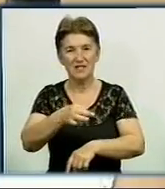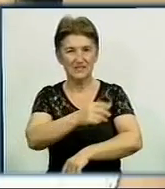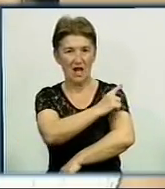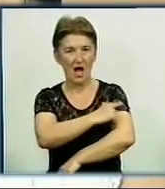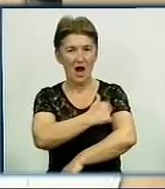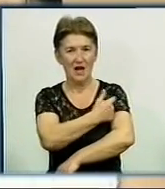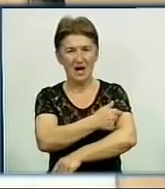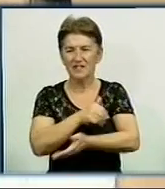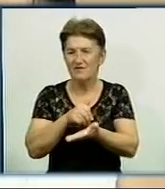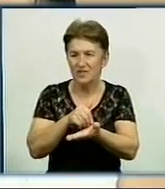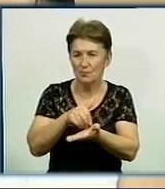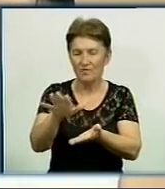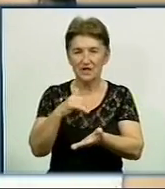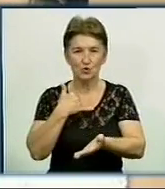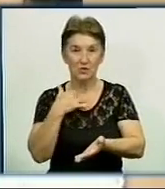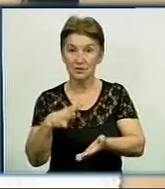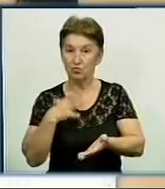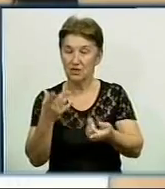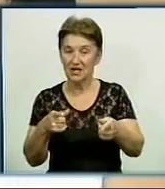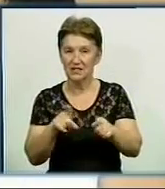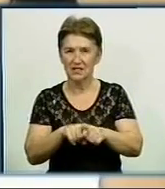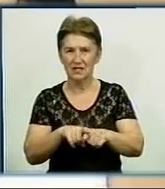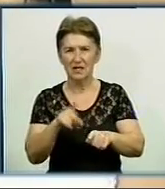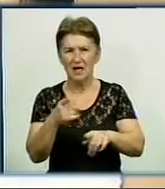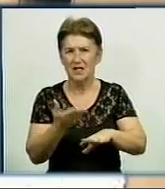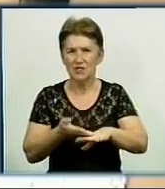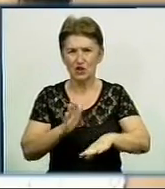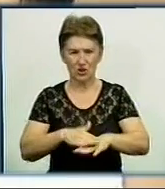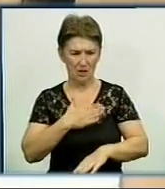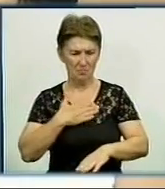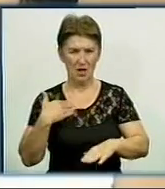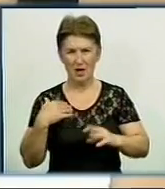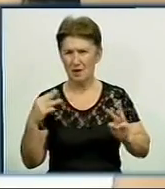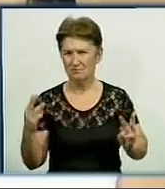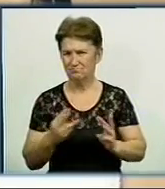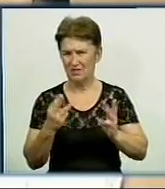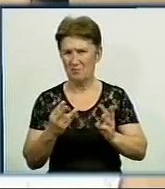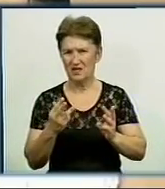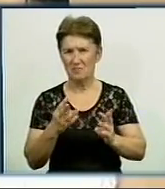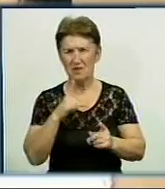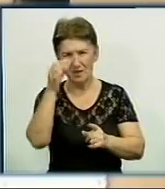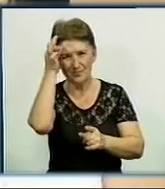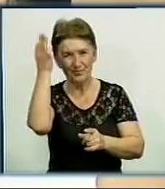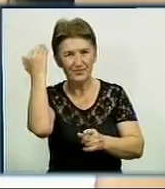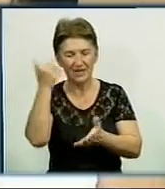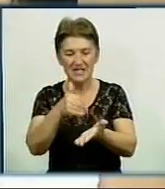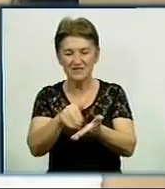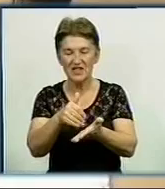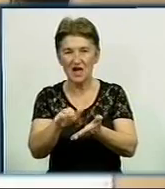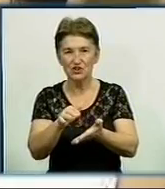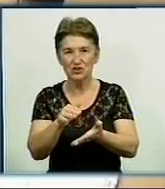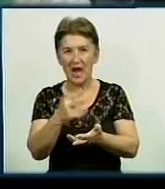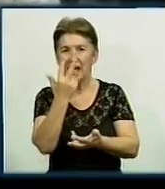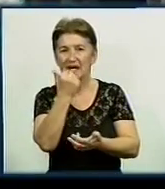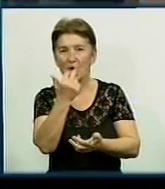них. У нас були такі люди із тяжкими пневмоніями, коли був свінячий грип, і ми цих дітей